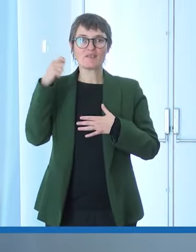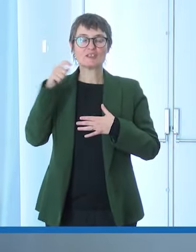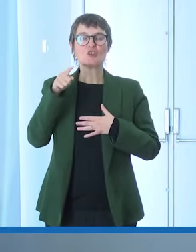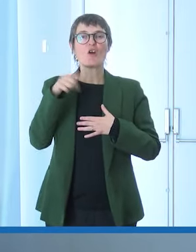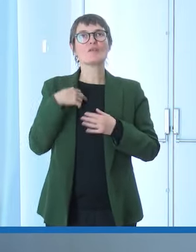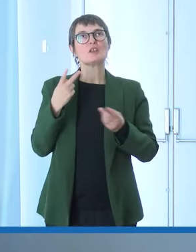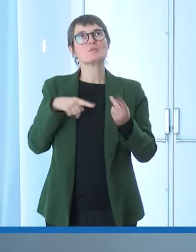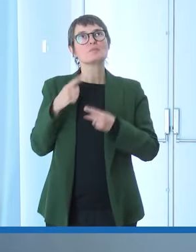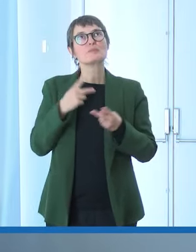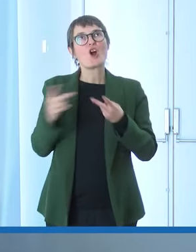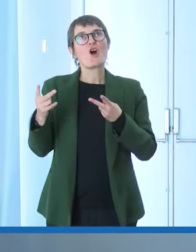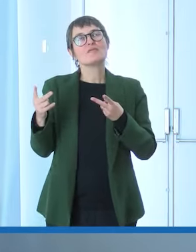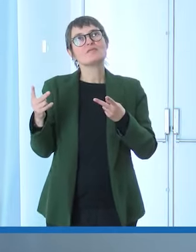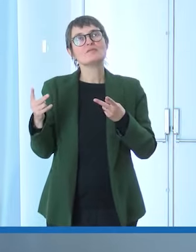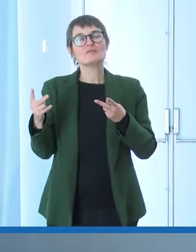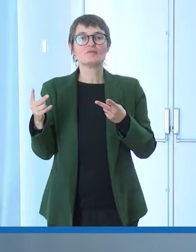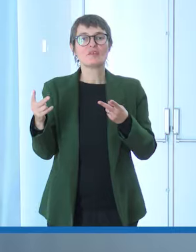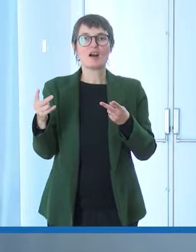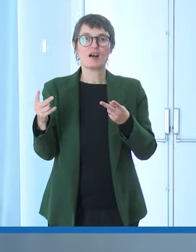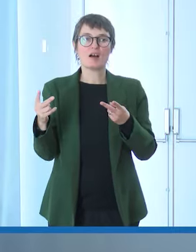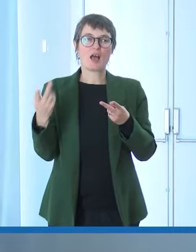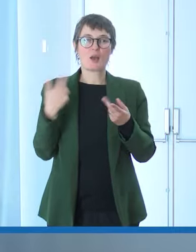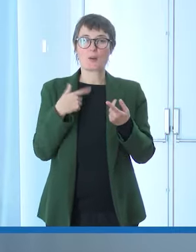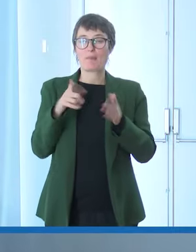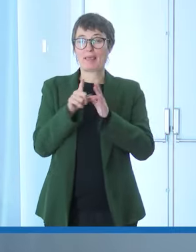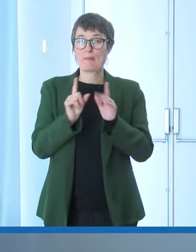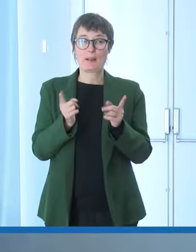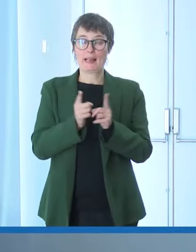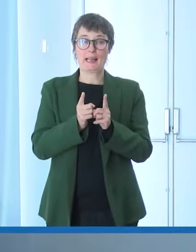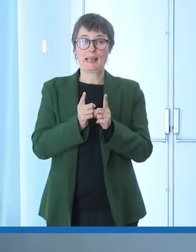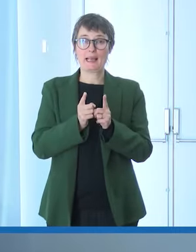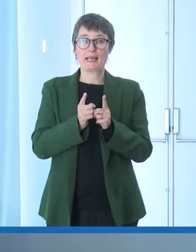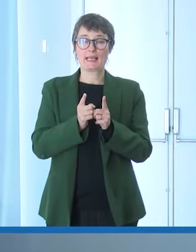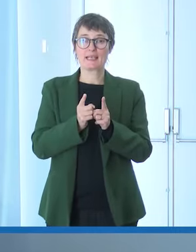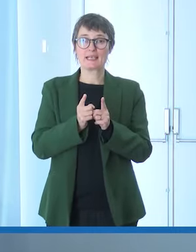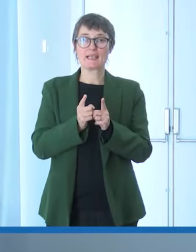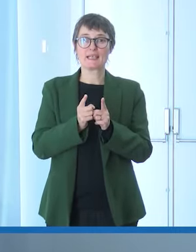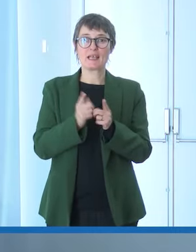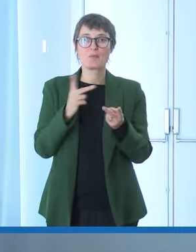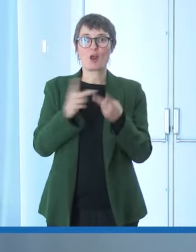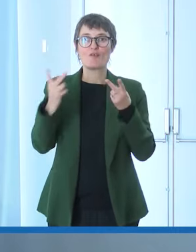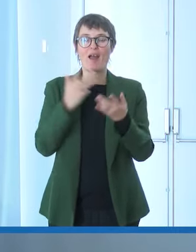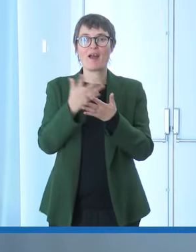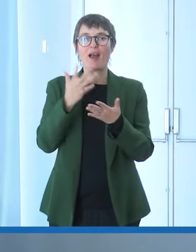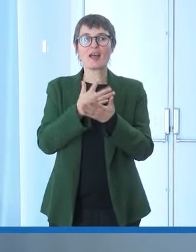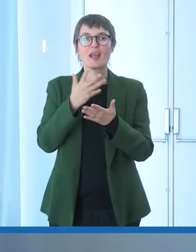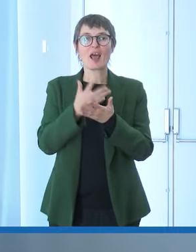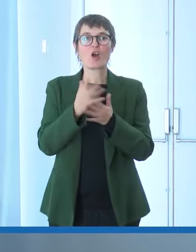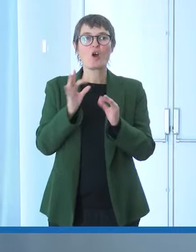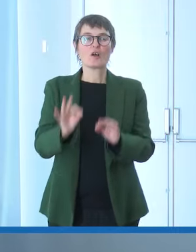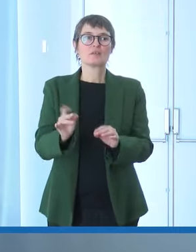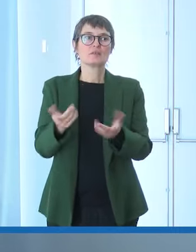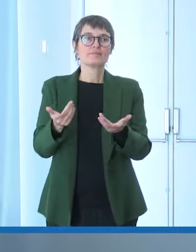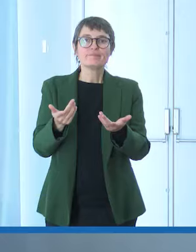con insomma in un piccolo lasso di tempo di provare a raccontare in che modo gli